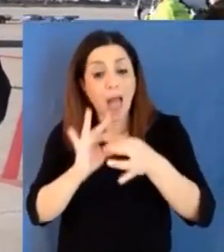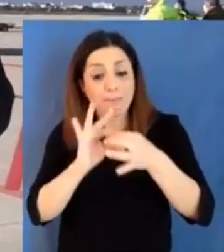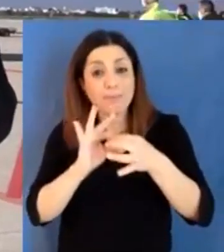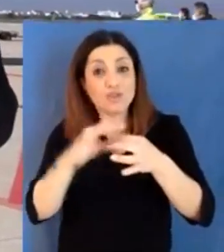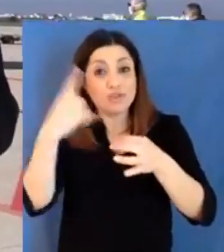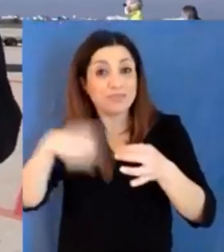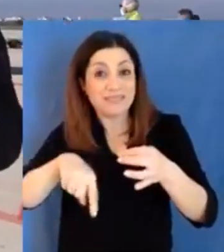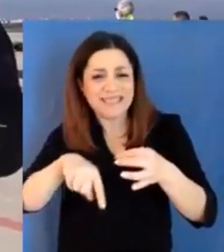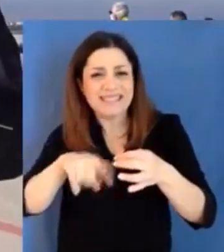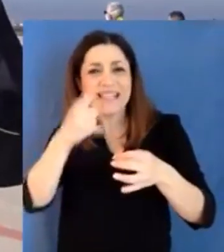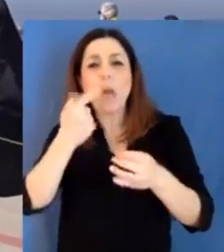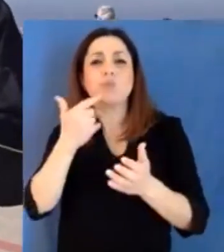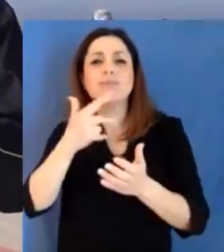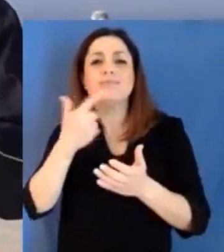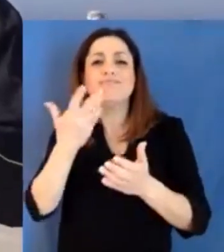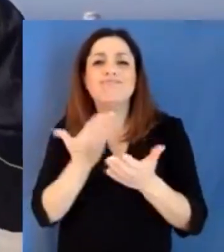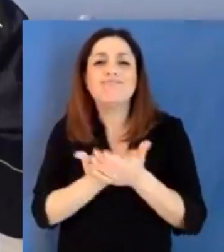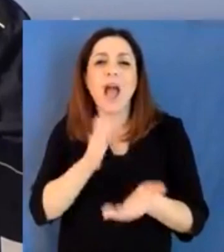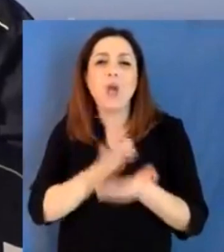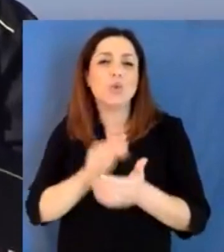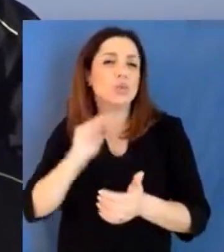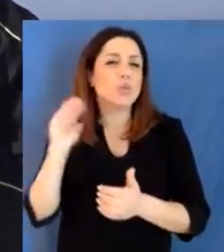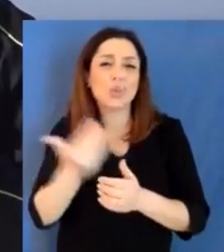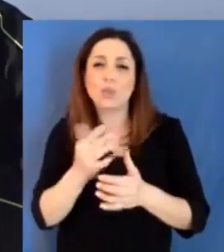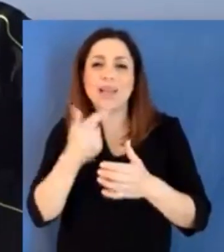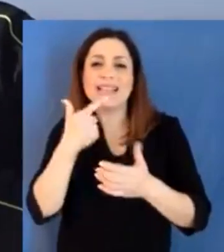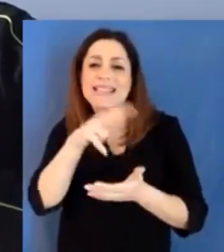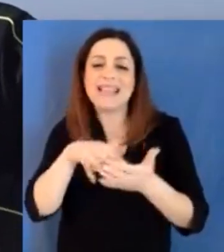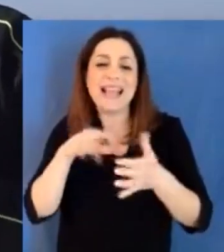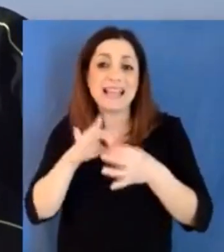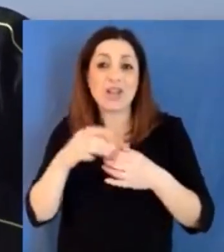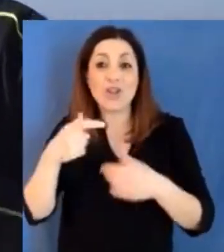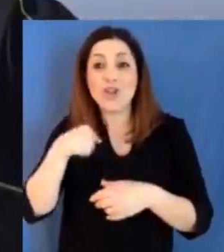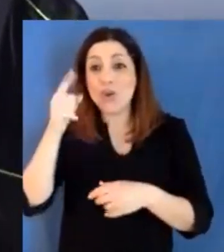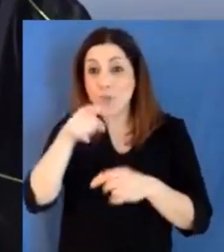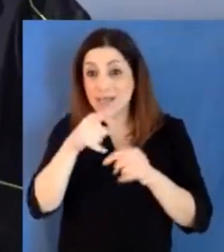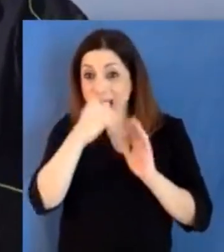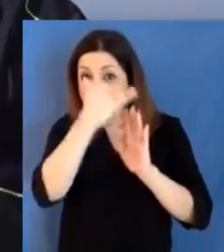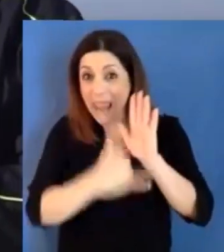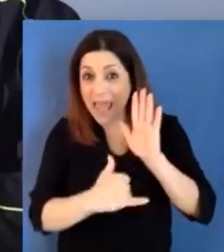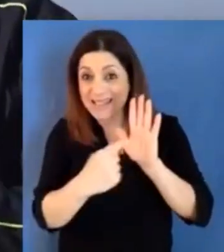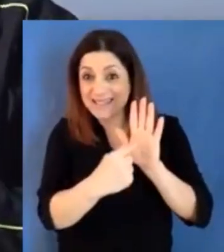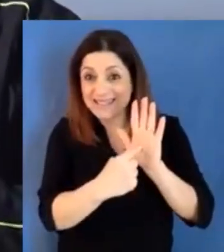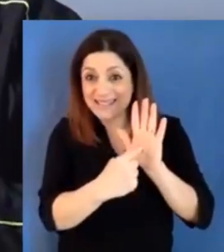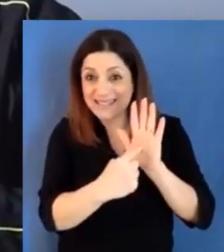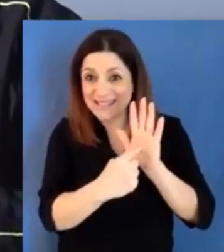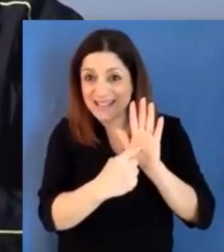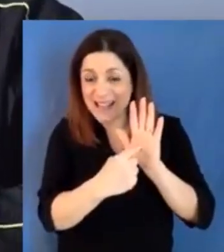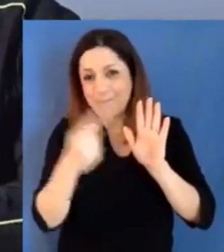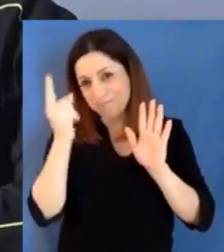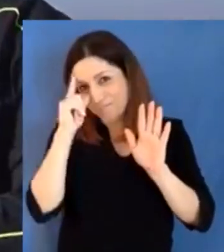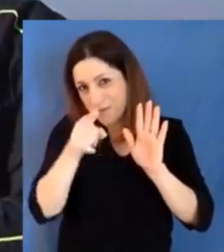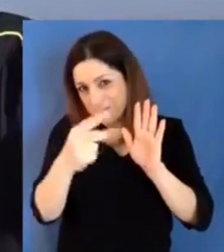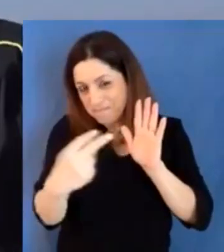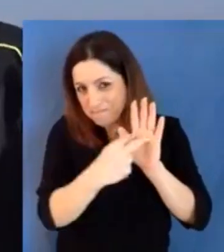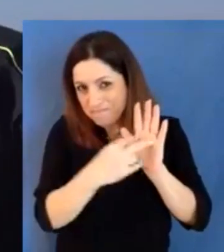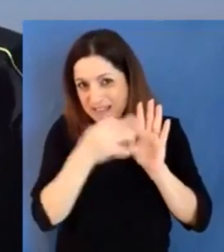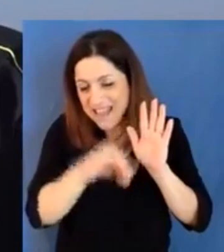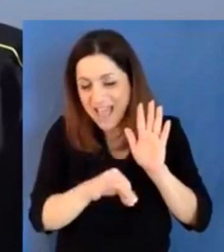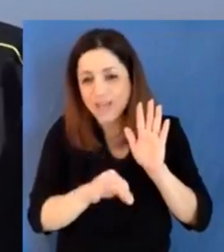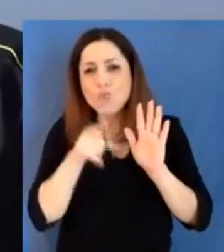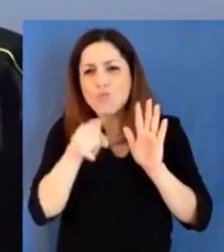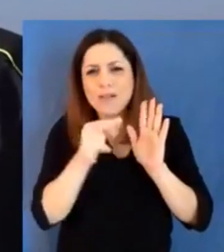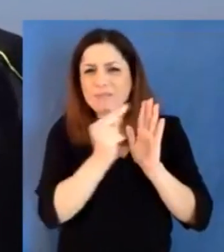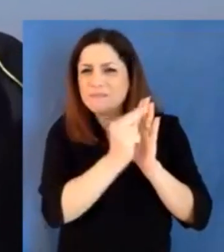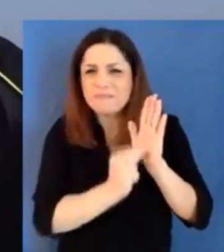a leggerla, scritta in cinese, ma è una lettera straordinariamente commovente in cui il Governatore dello